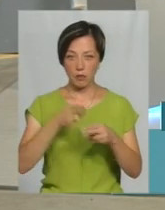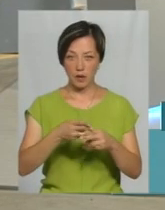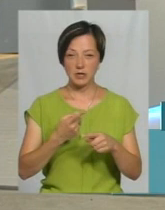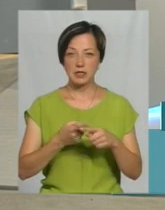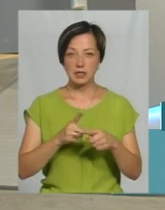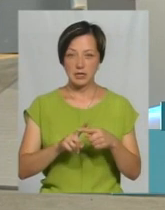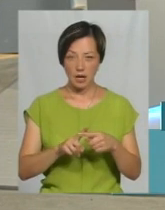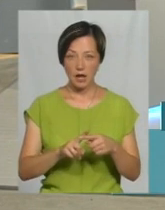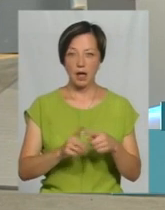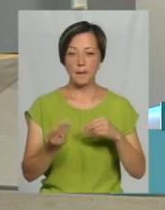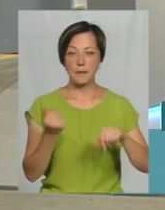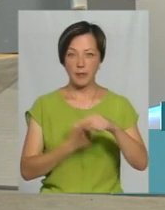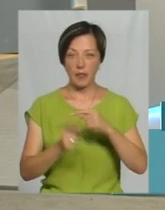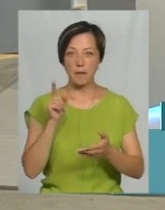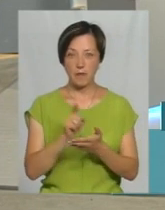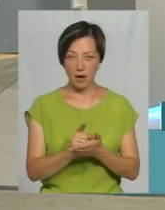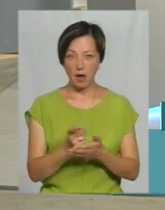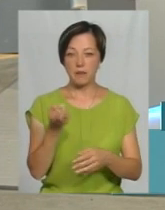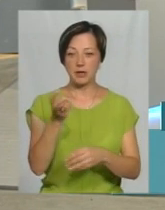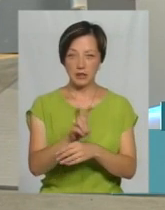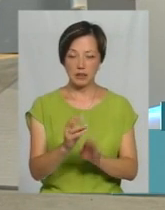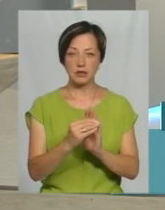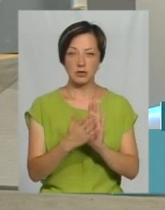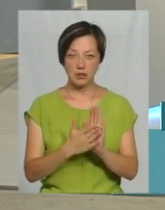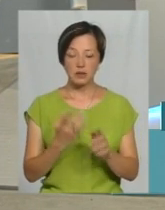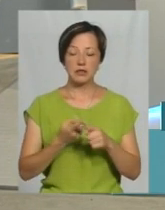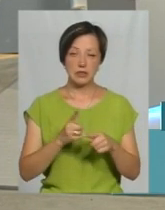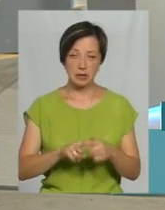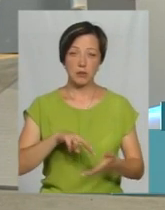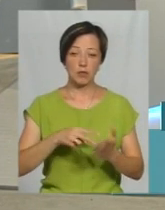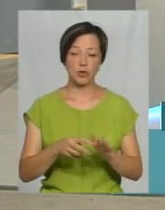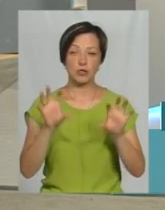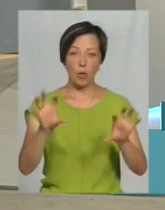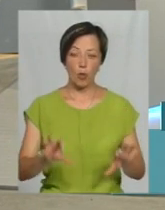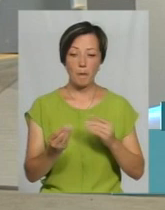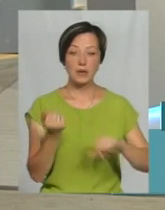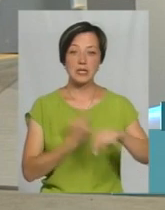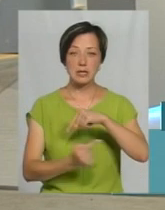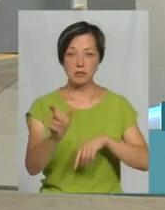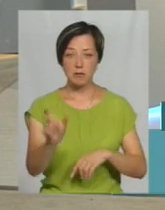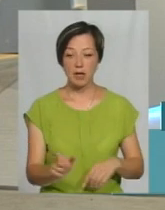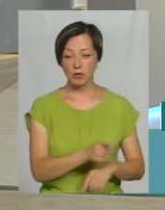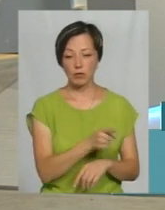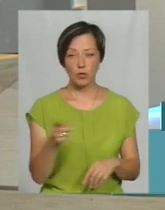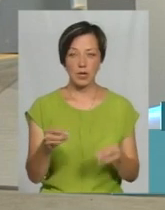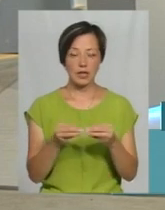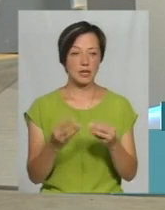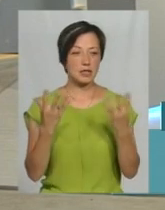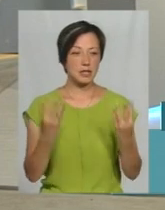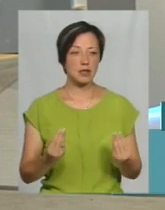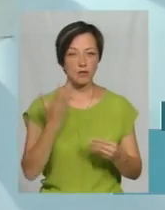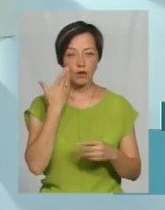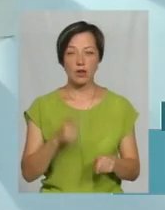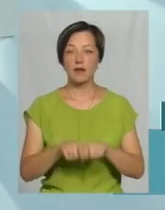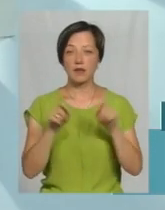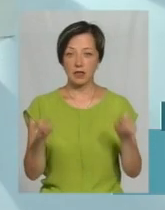підприємці самі мали прийти до вас і зареєструвати? Так, це передбачено законом, що підприємець протягом 10 днів, як він від